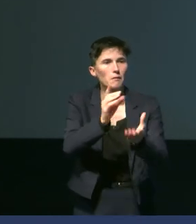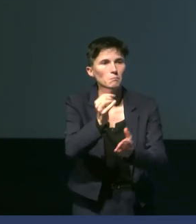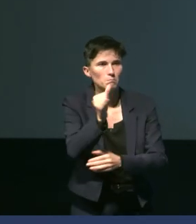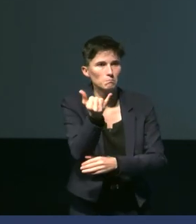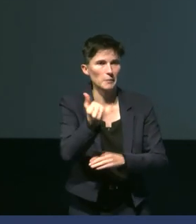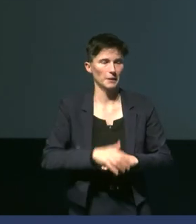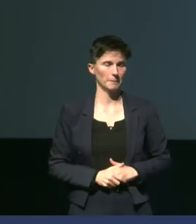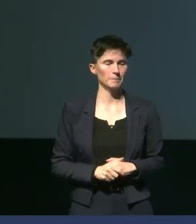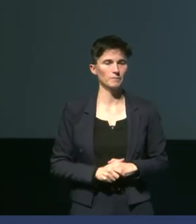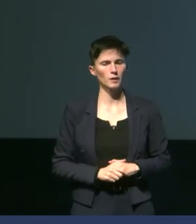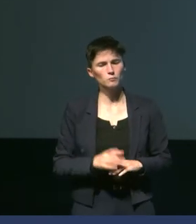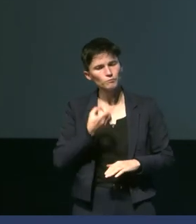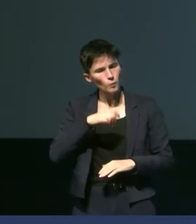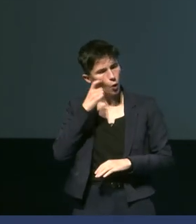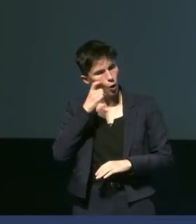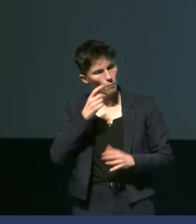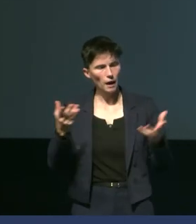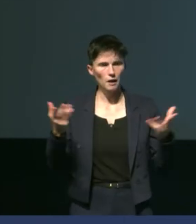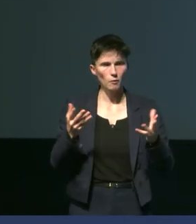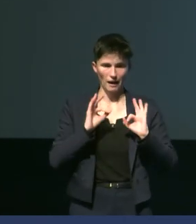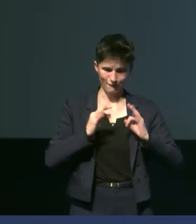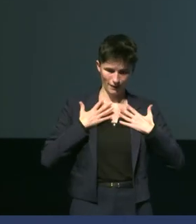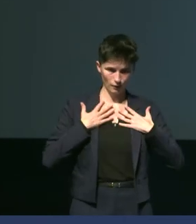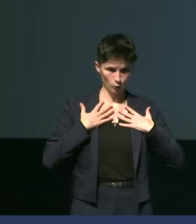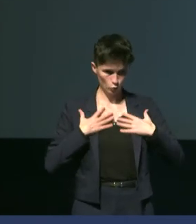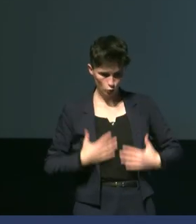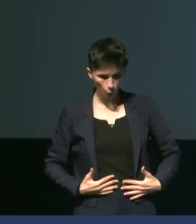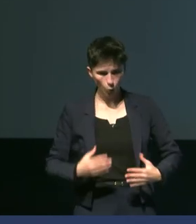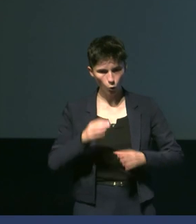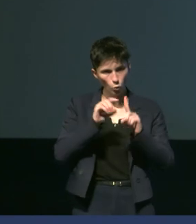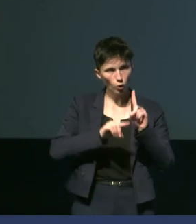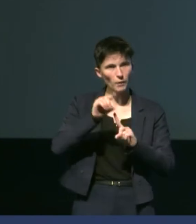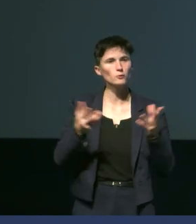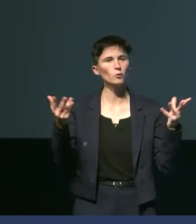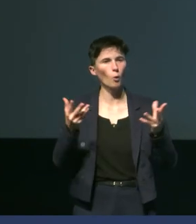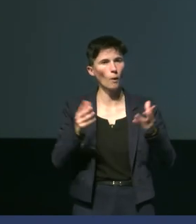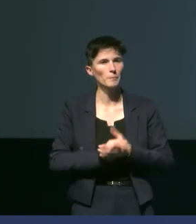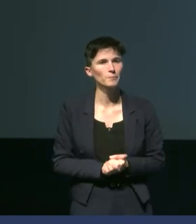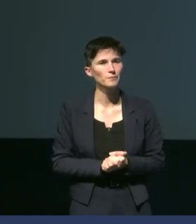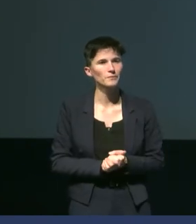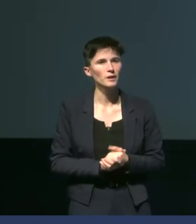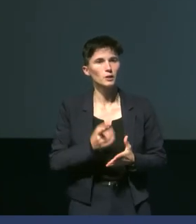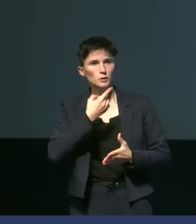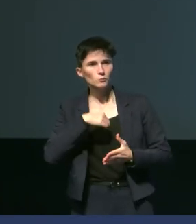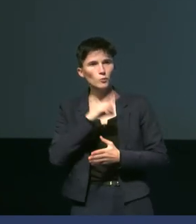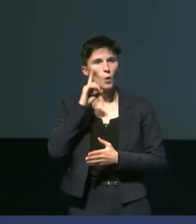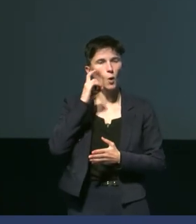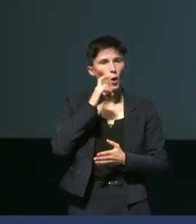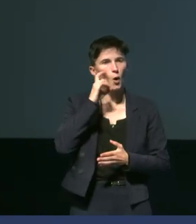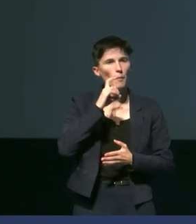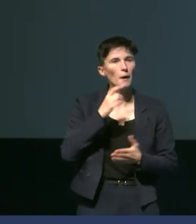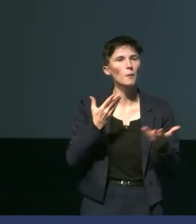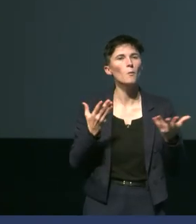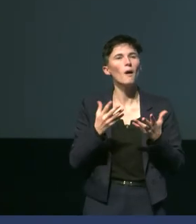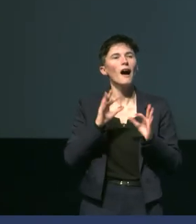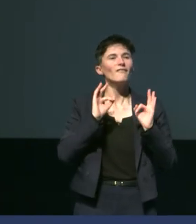Ce qu'on observe par rapport aux températures du tronc, ici, c'est que, ce à quoi on s'attendait, un stade pop